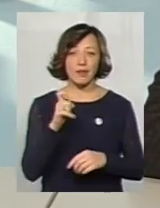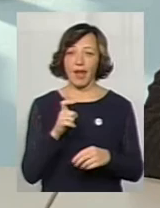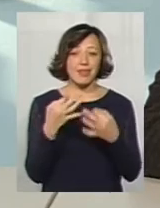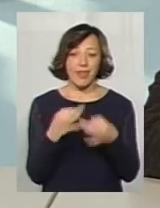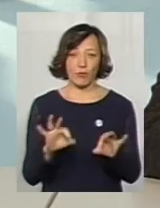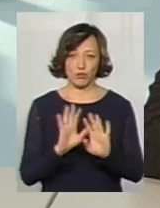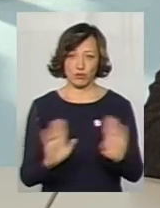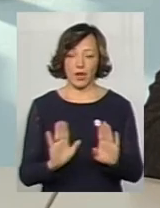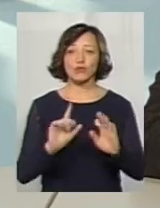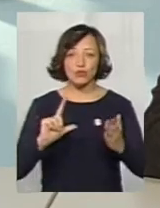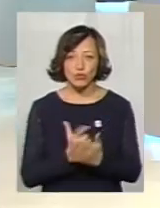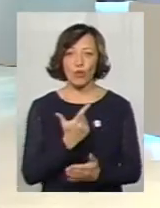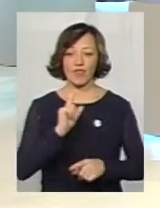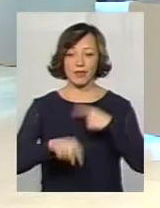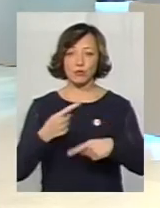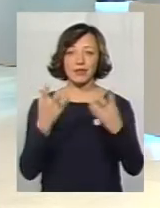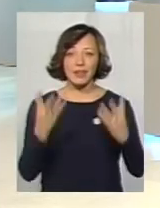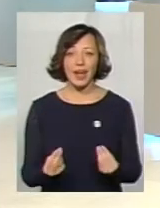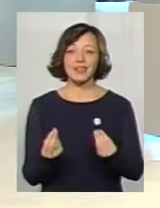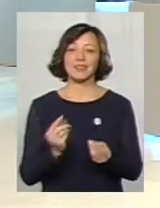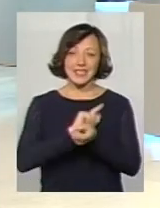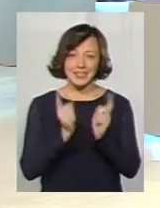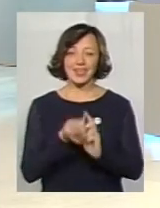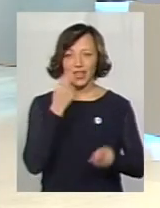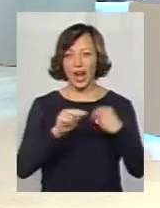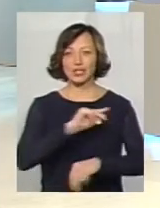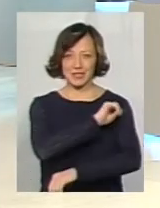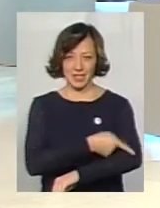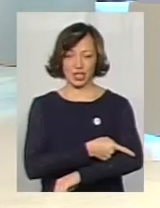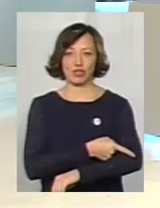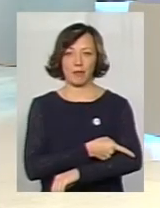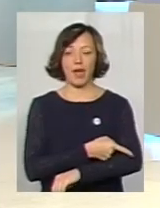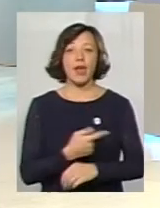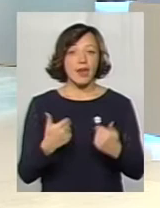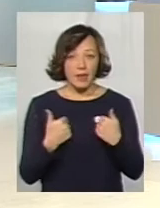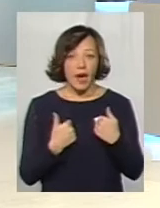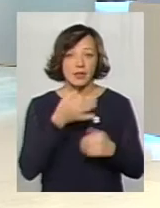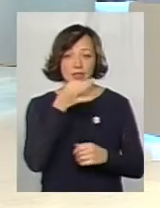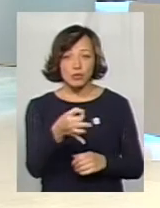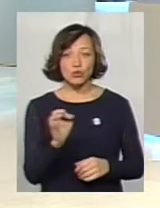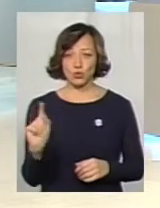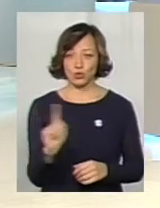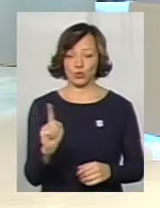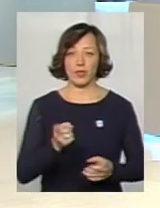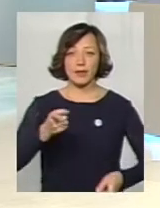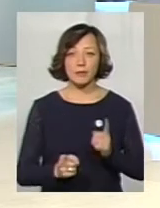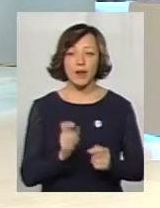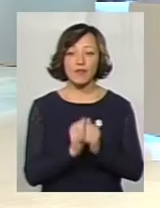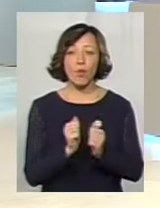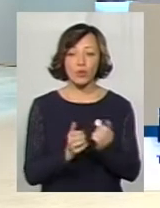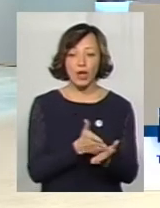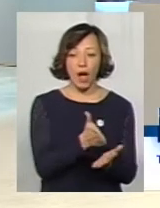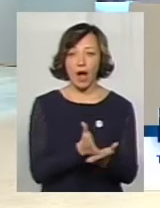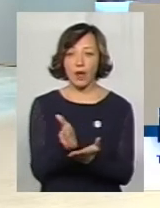допускати, для того, аби, знову ж таки, на наступний день стати ще кращими і сильнішими. Я, власне, скажу, що насправді у кожній